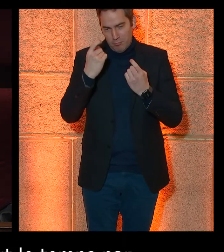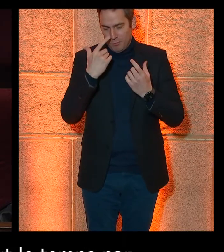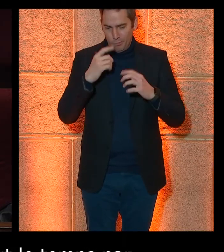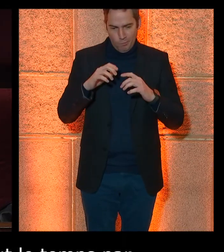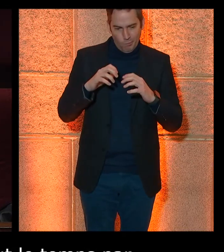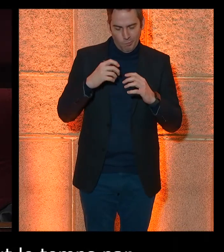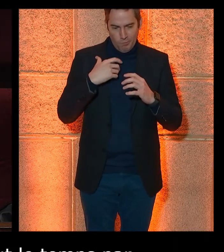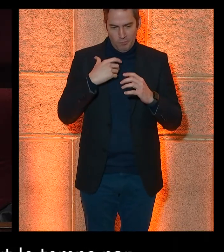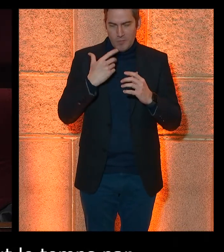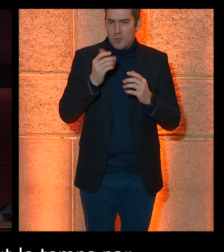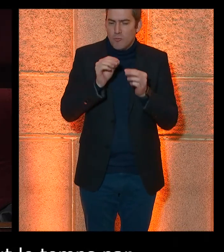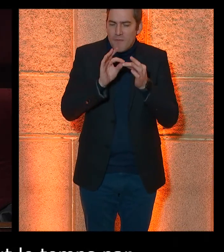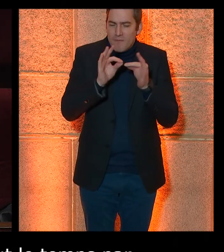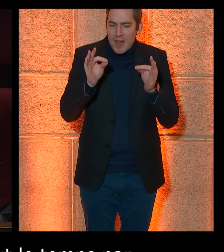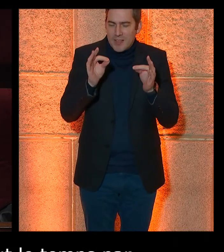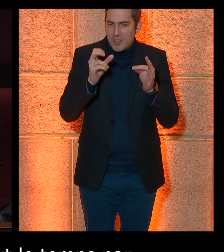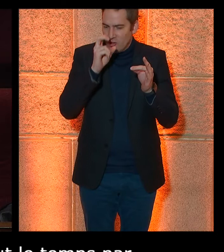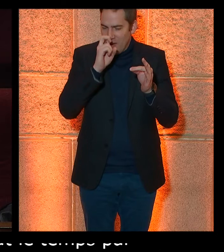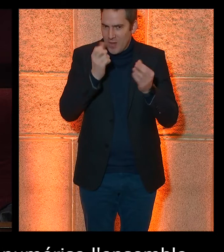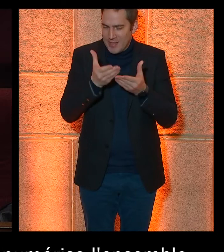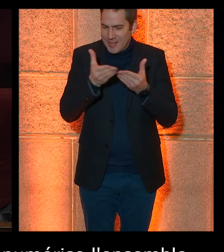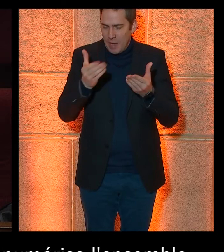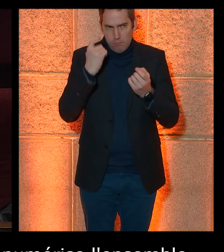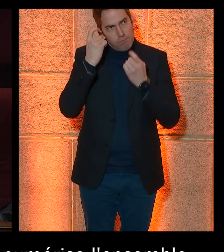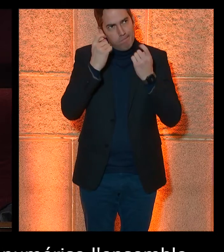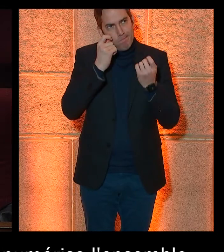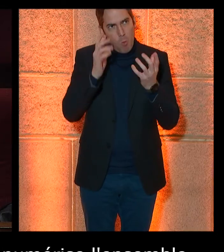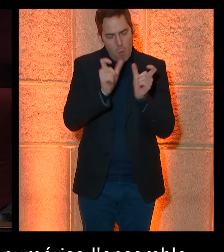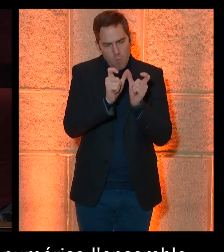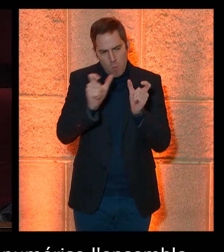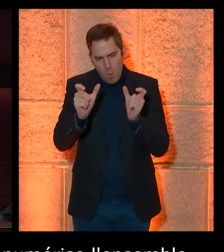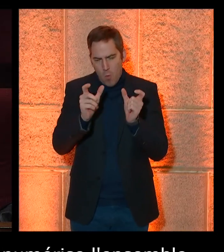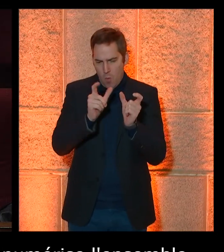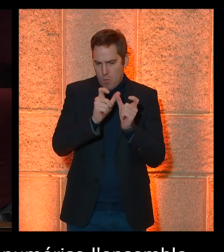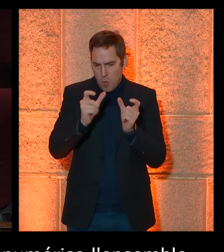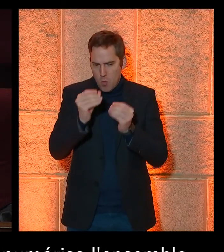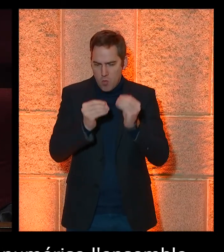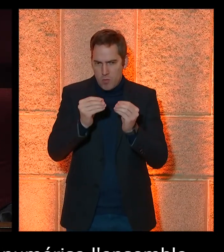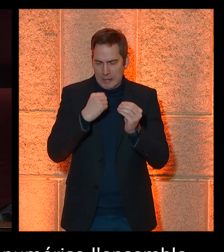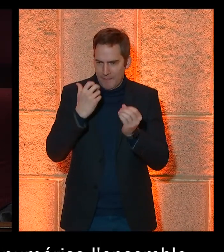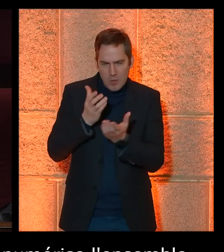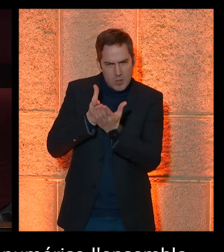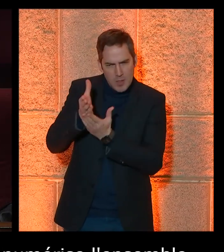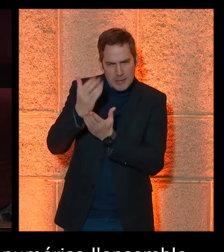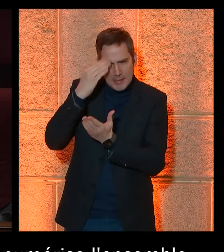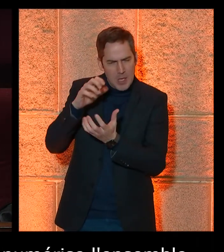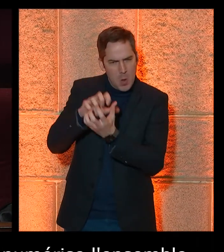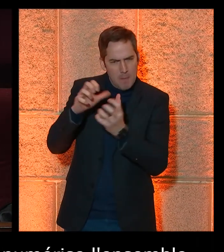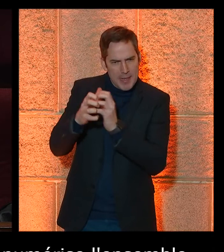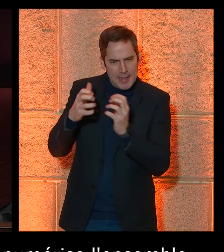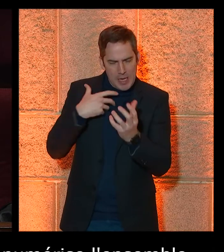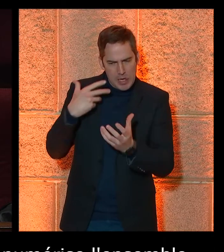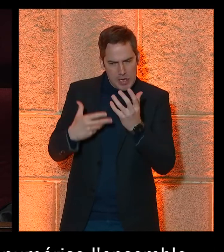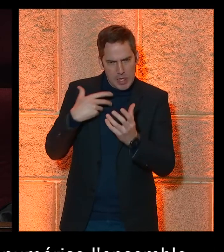énoncer des concepts simples ou même parfois des concepts compliqués aussi. On sait que ce n pas toujours évident de rédiger